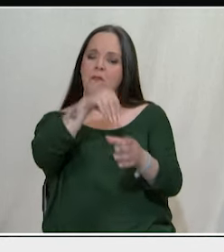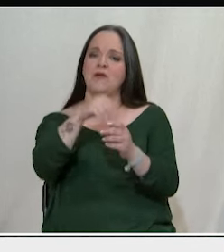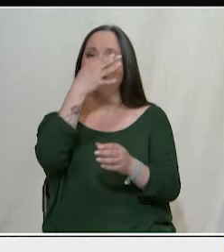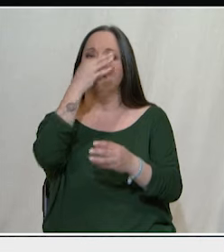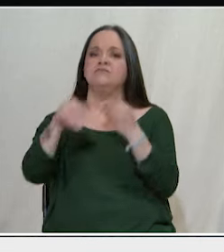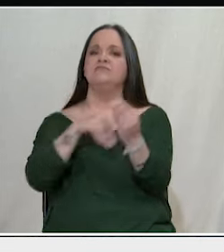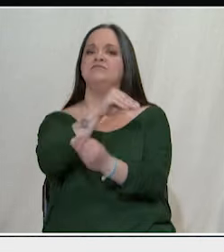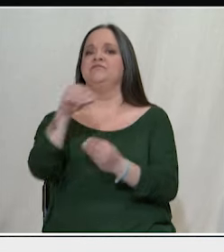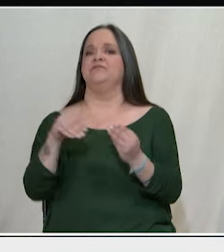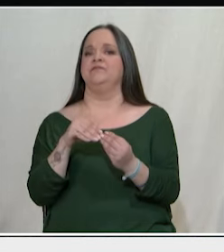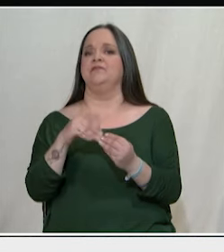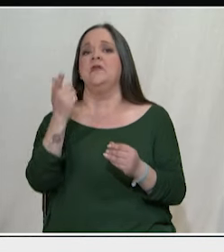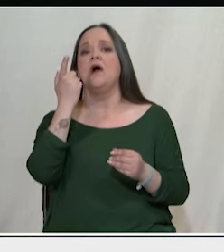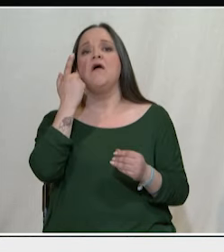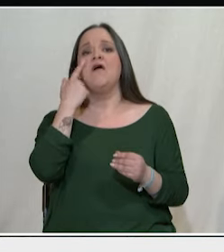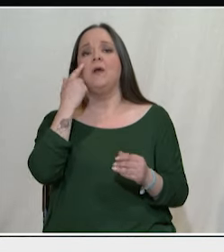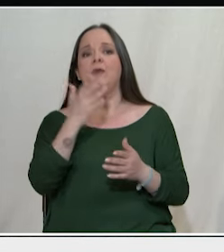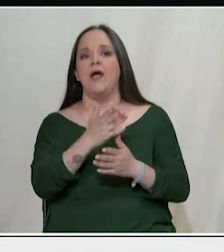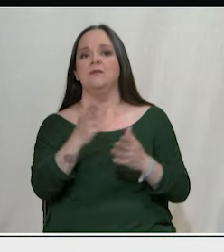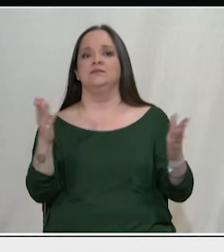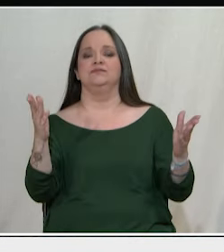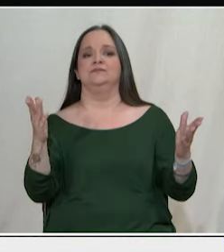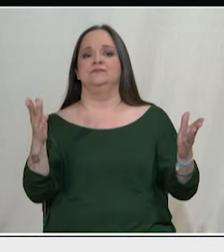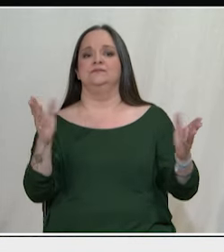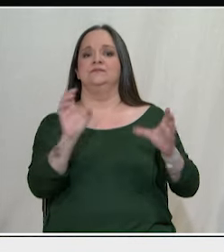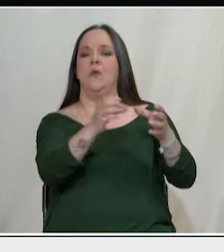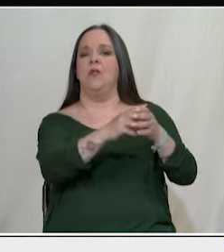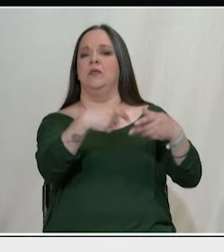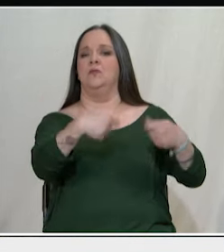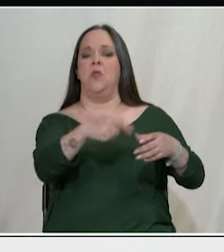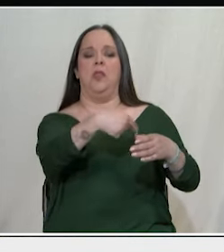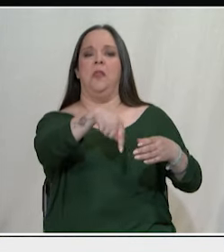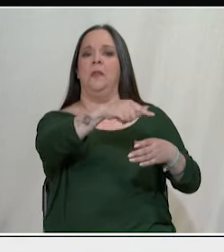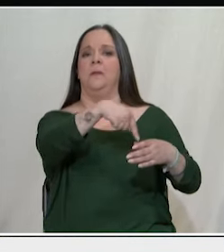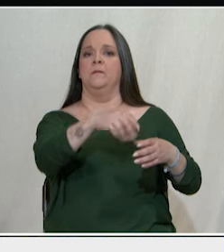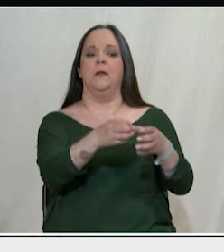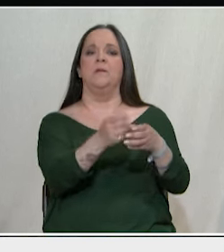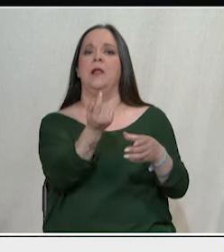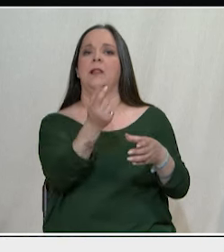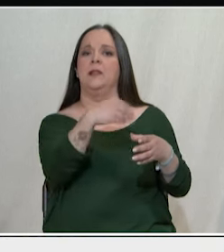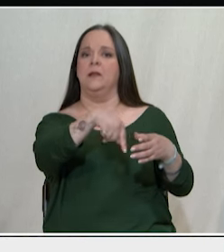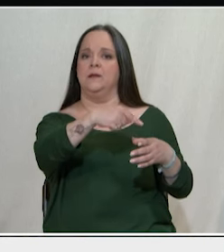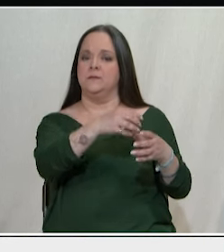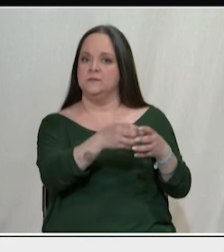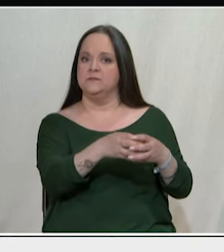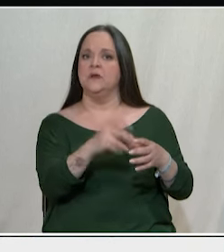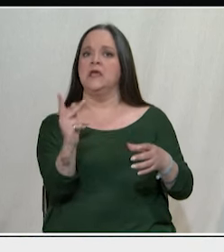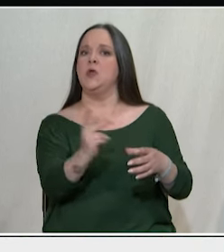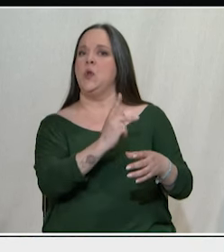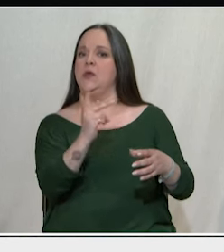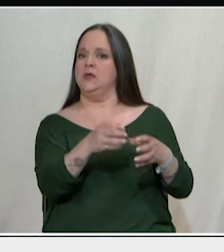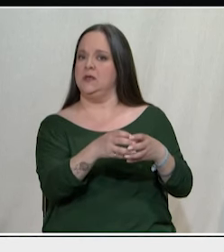Βλέπουμε πολύ ευρύτερα την ελίτ πολιτική, οικονομική, κοινωνική